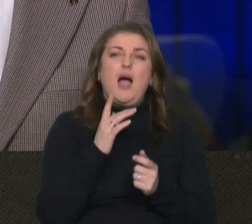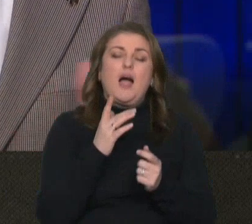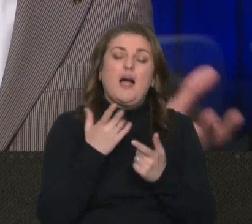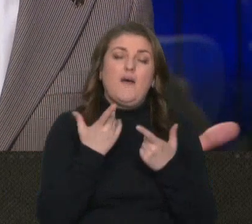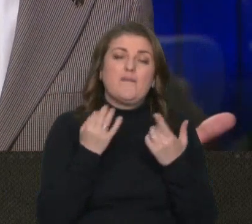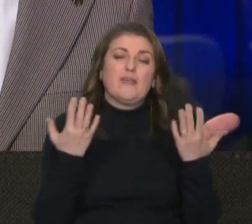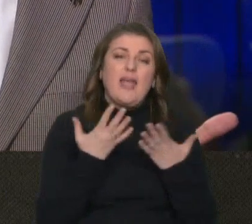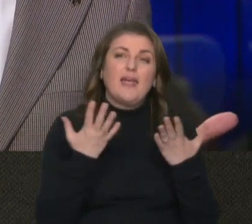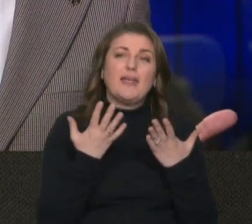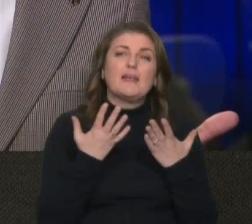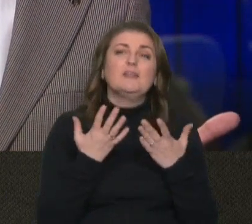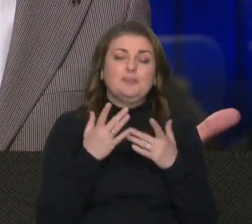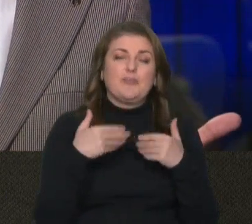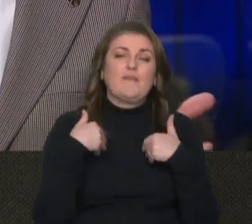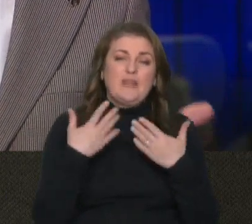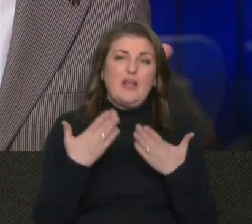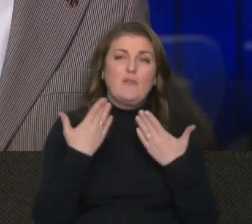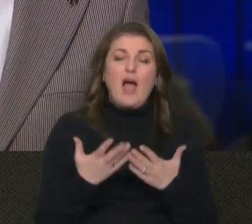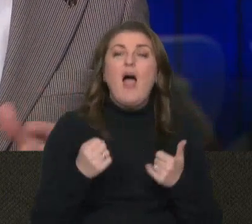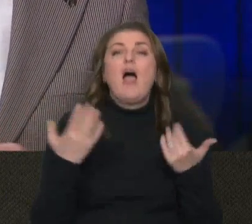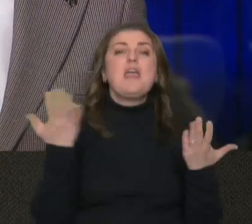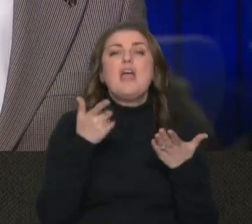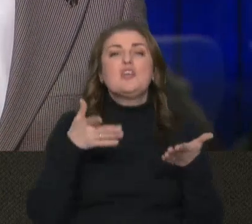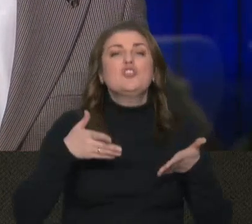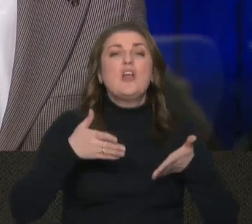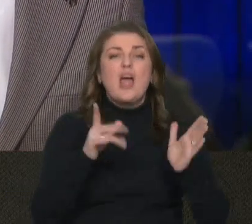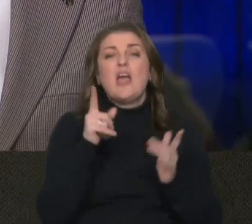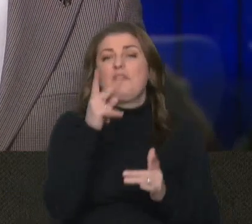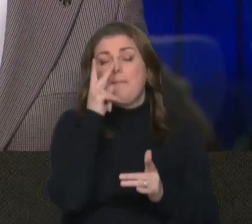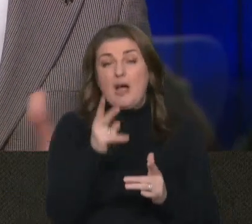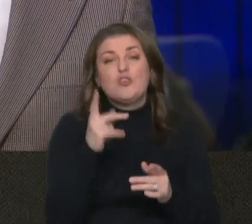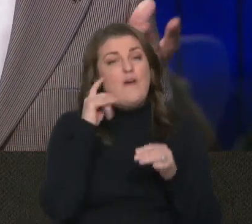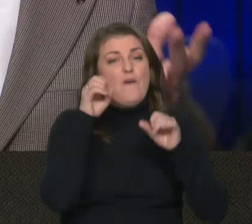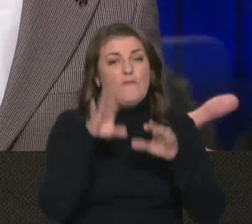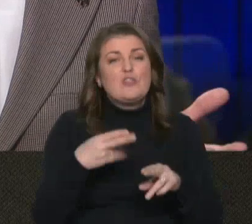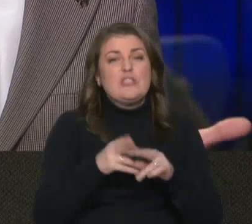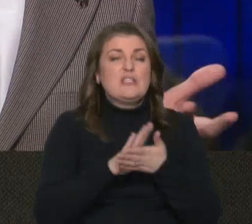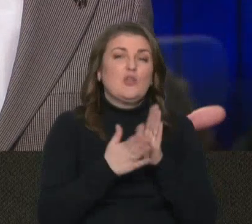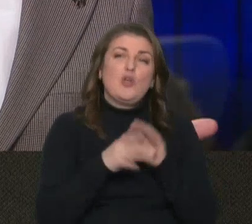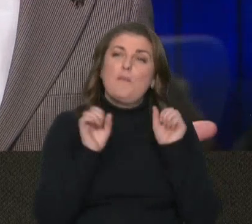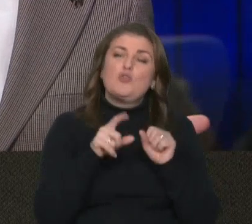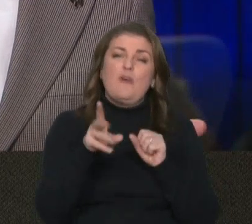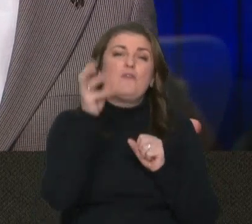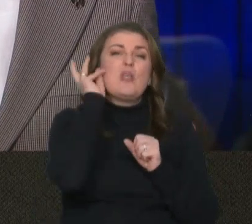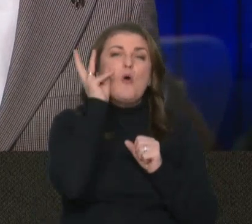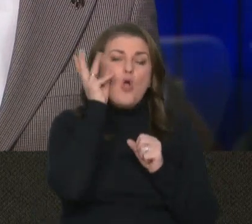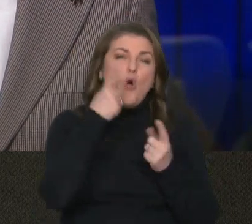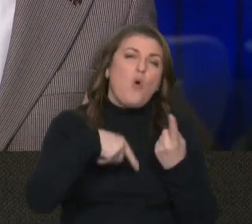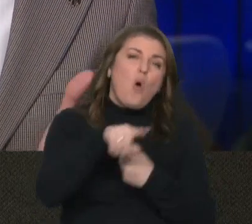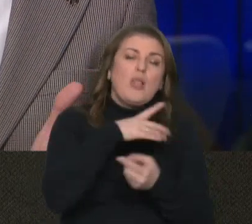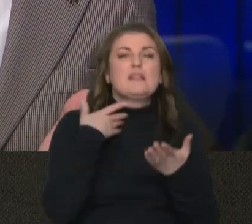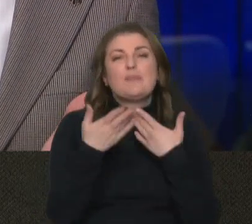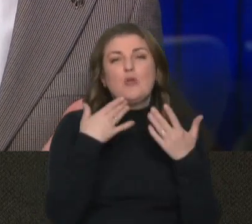які шляхи ви бачите вирішення цієї ситуації? Можливо, ви в дипломатичних колах